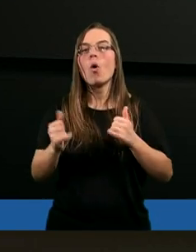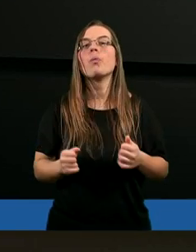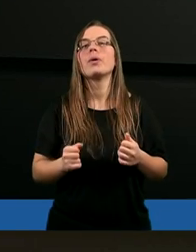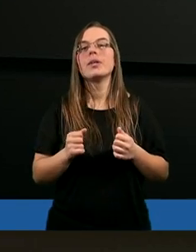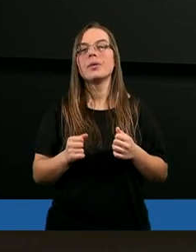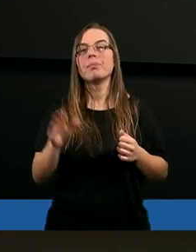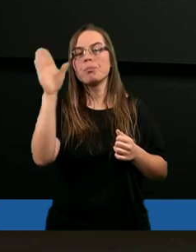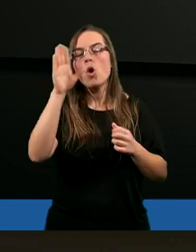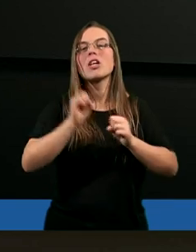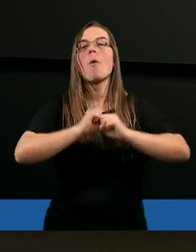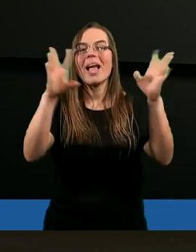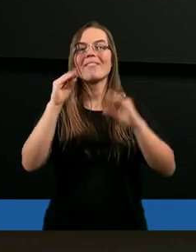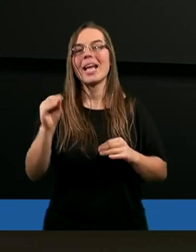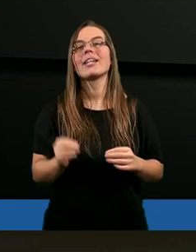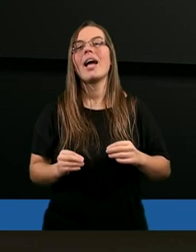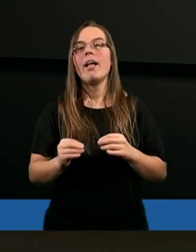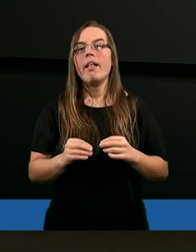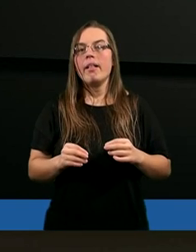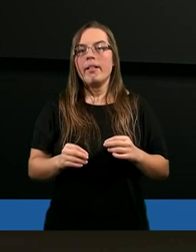Boże objawienie.